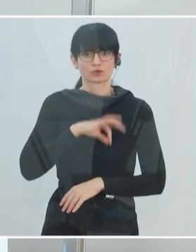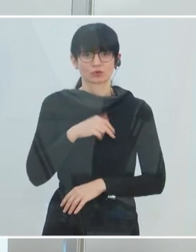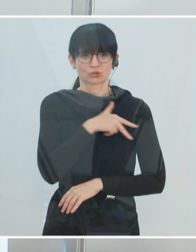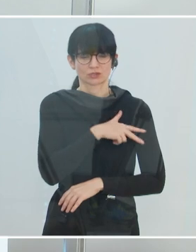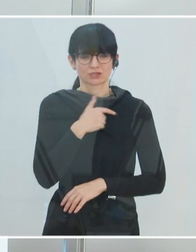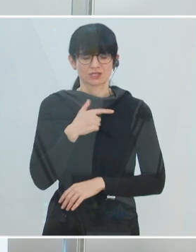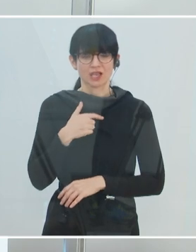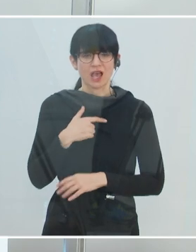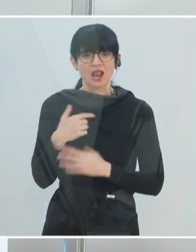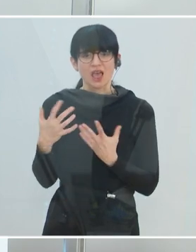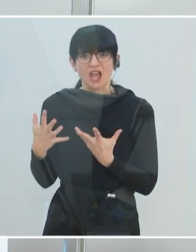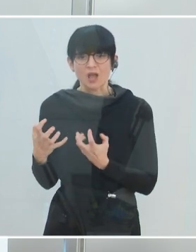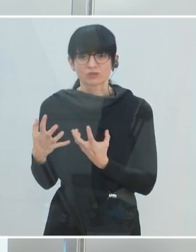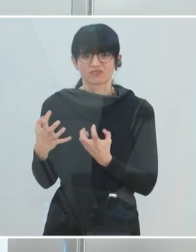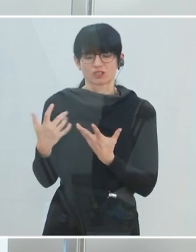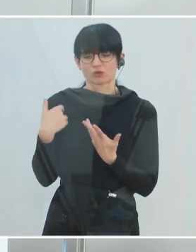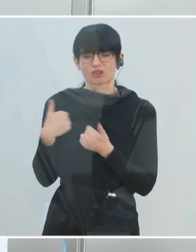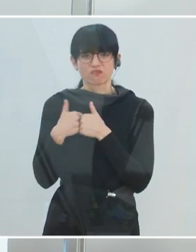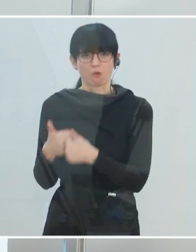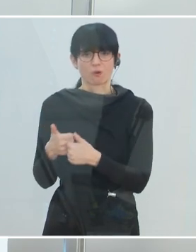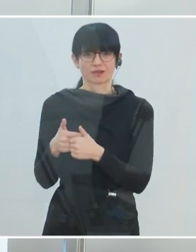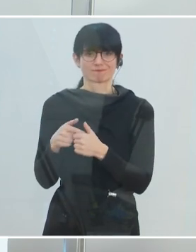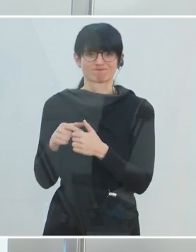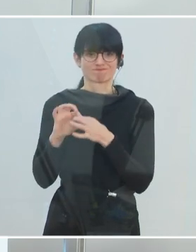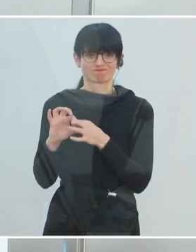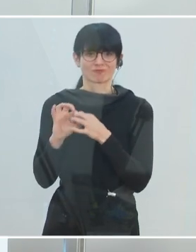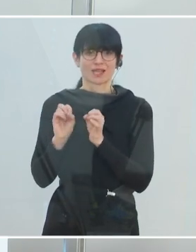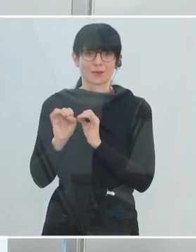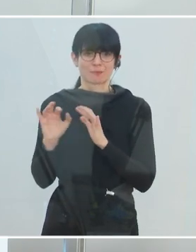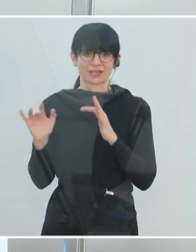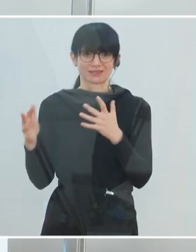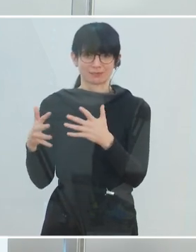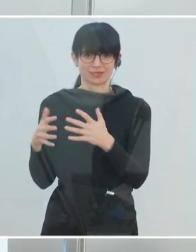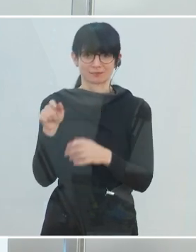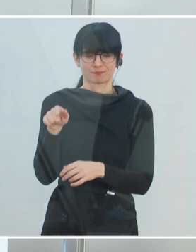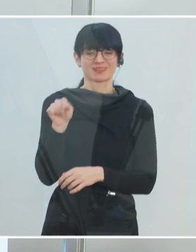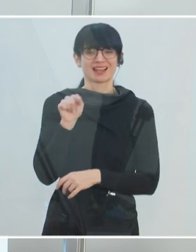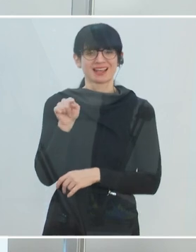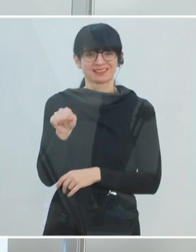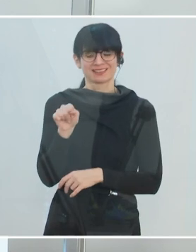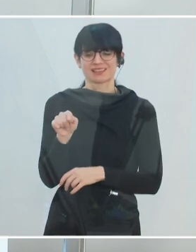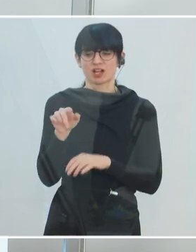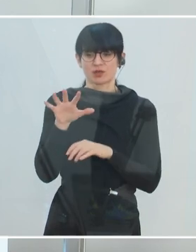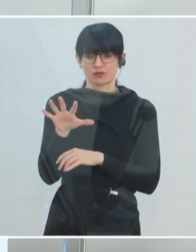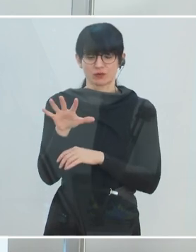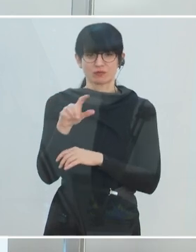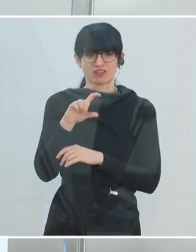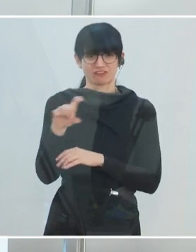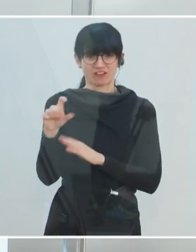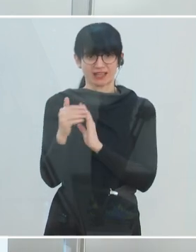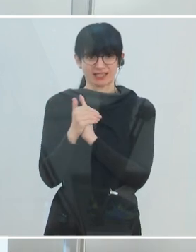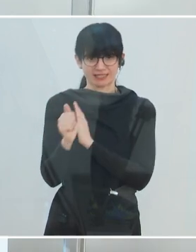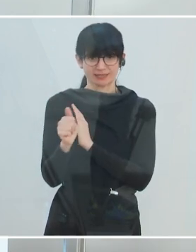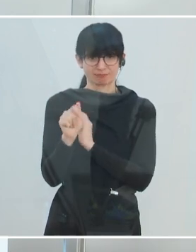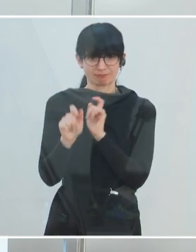Auswirkungen der Pandemie. Und in diesem Beraterstab sind derzeit fünf Fachexperten und Fachexpertinnen vertreten.